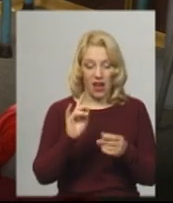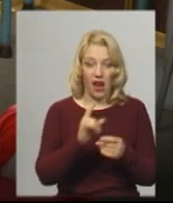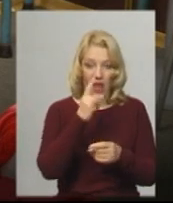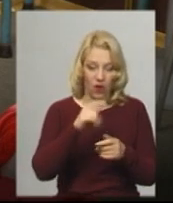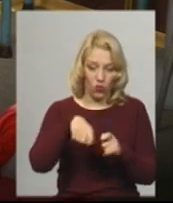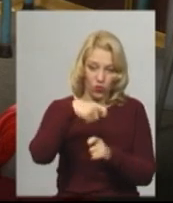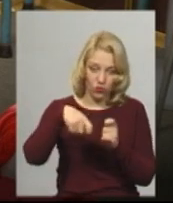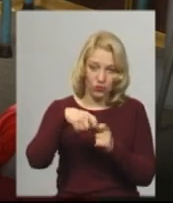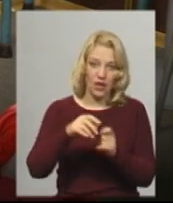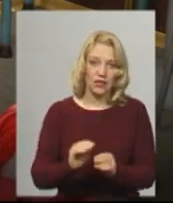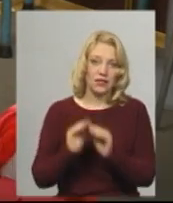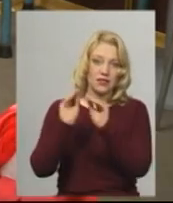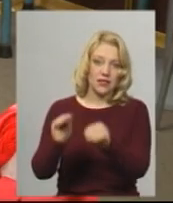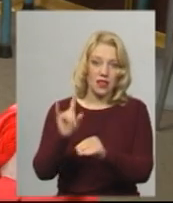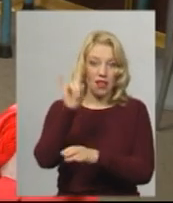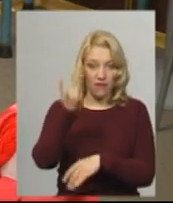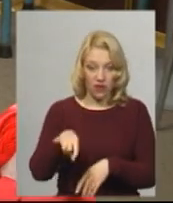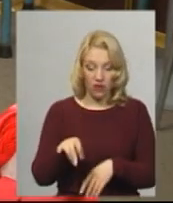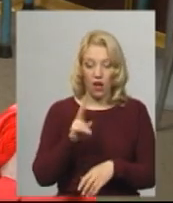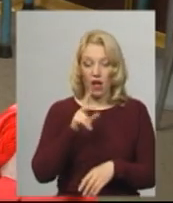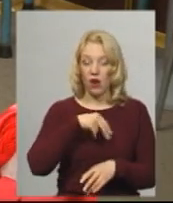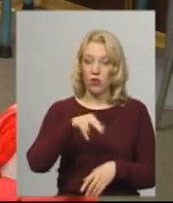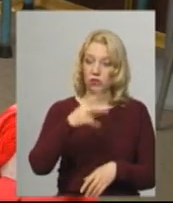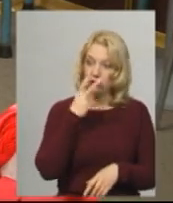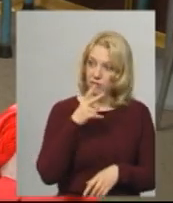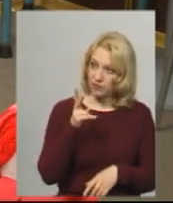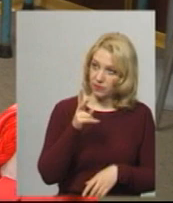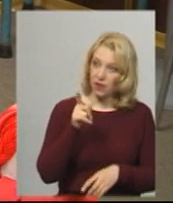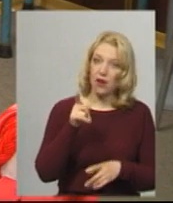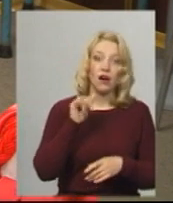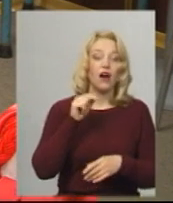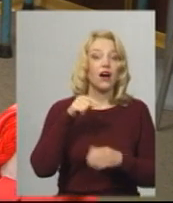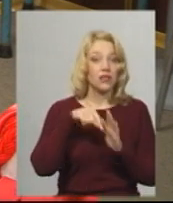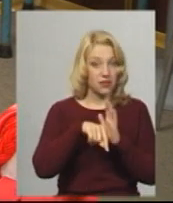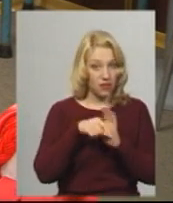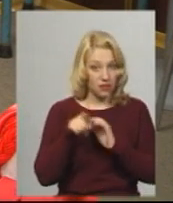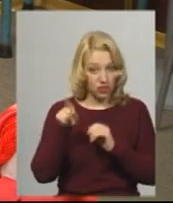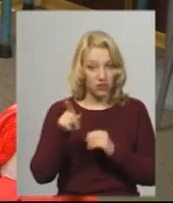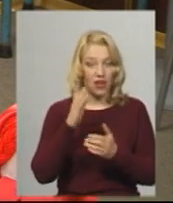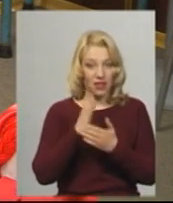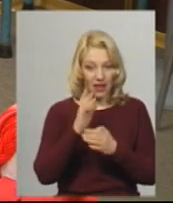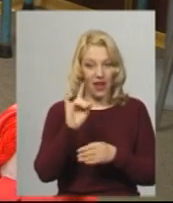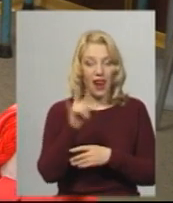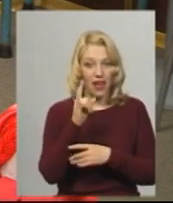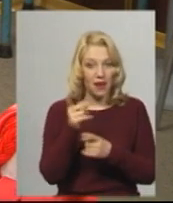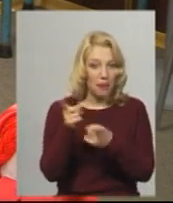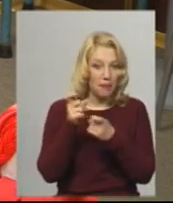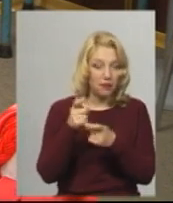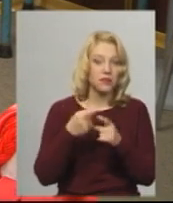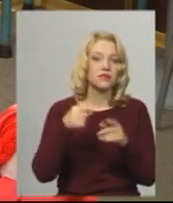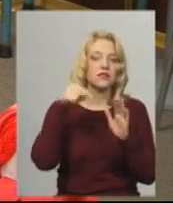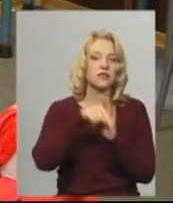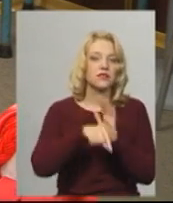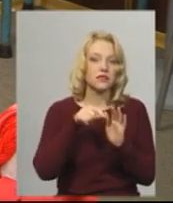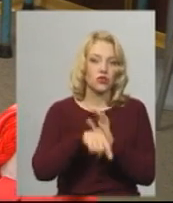людина, яка проходила повз її хату, бачила, ага, в цієї дівчини на вікні стоїть манілка, отже, до неї вже можна